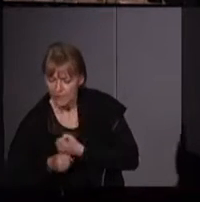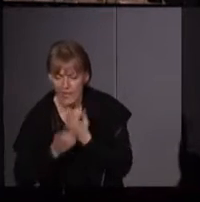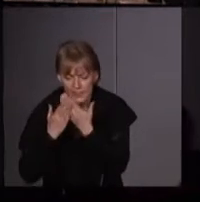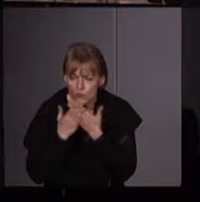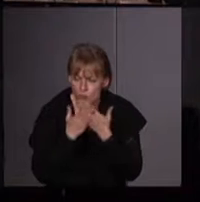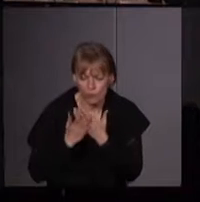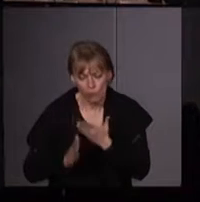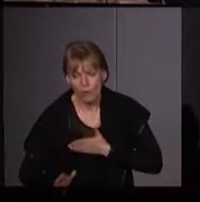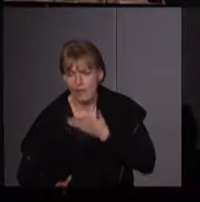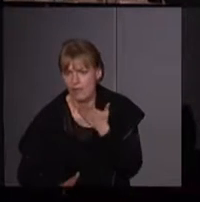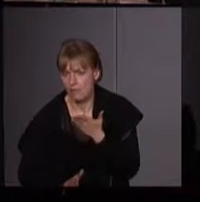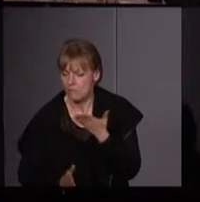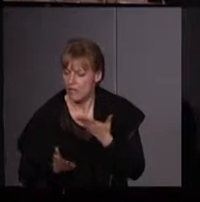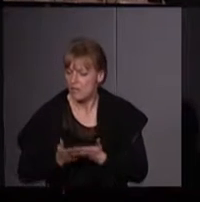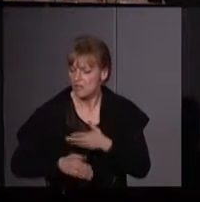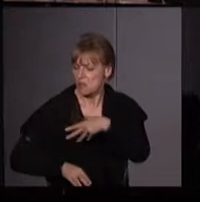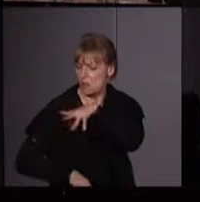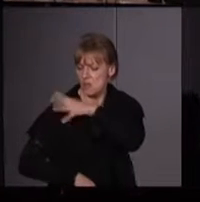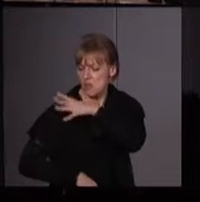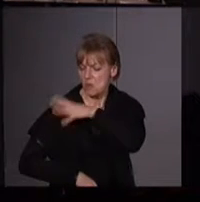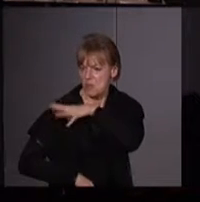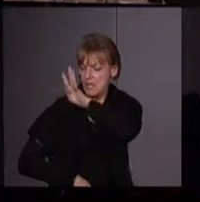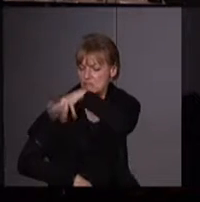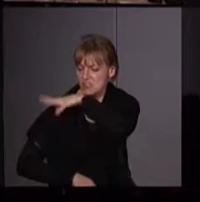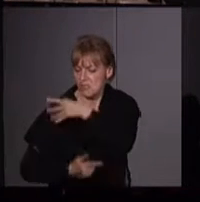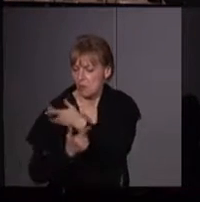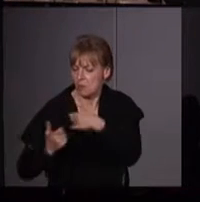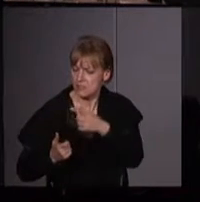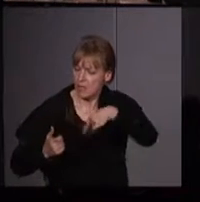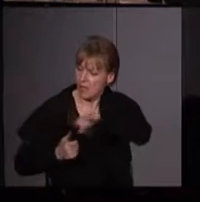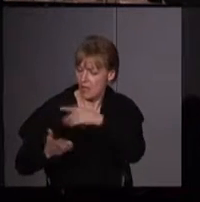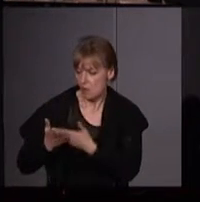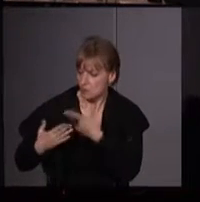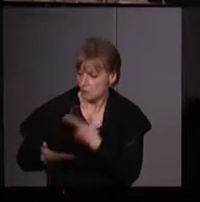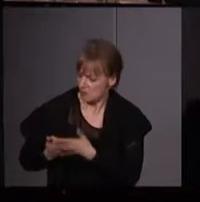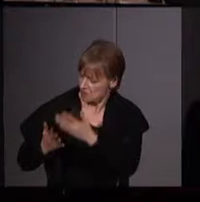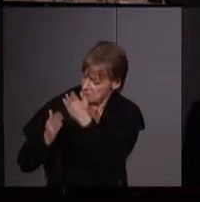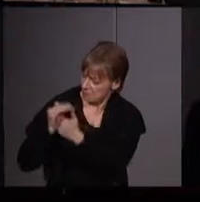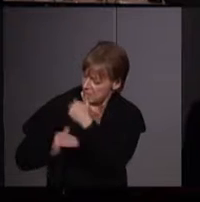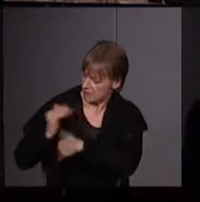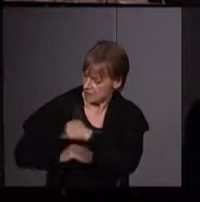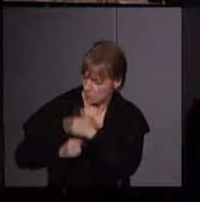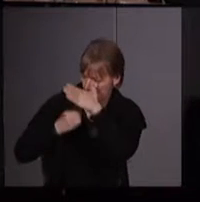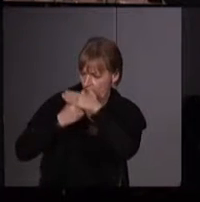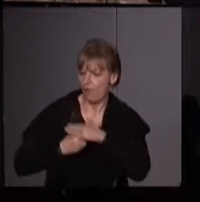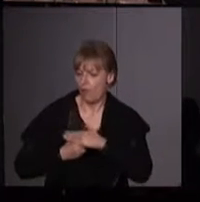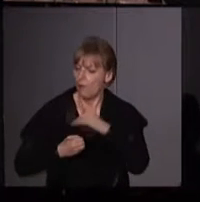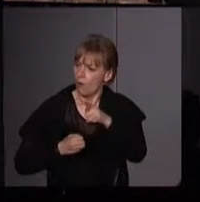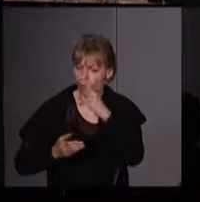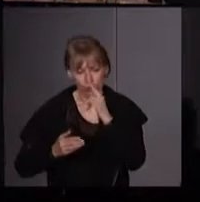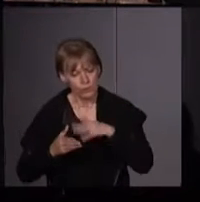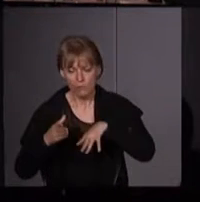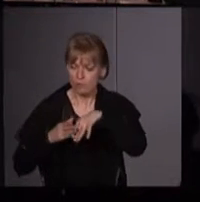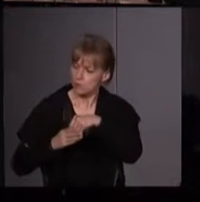étudions, aimons, les colonels et les généraux qui planifient notre annihilation sortent et rentrent tranquillement de ces